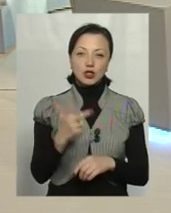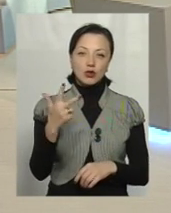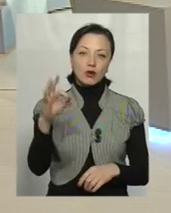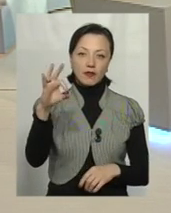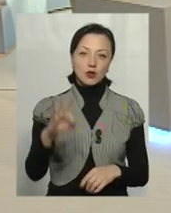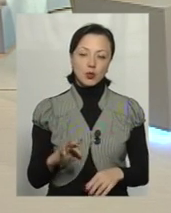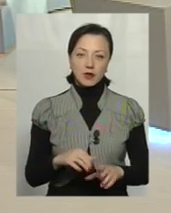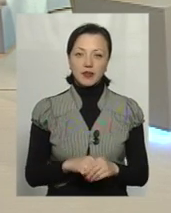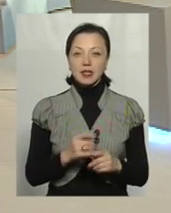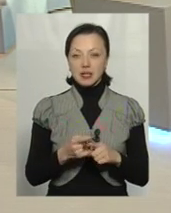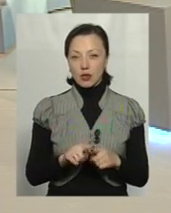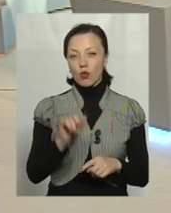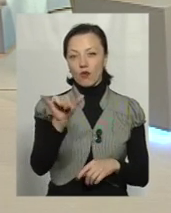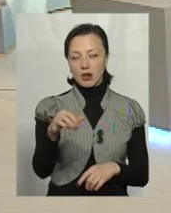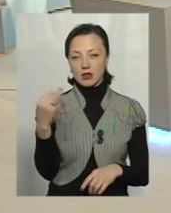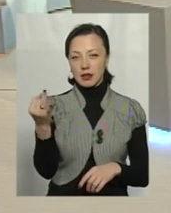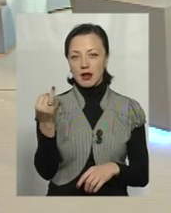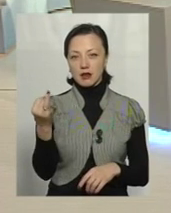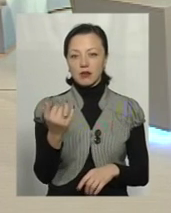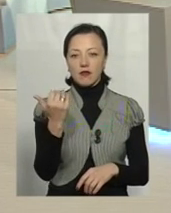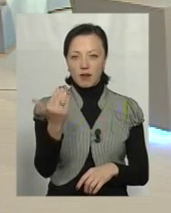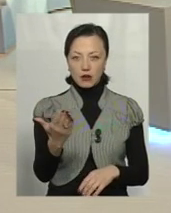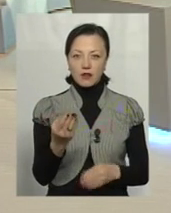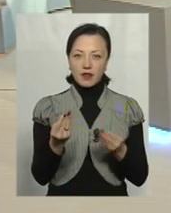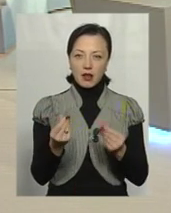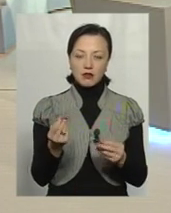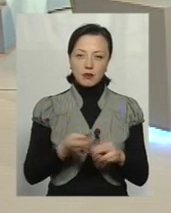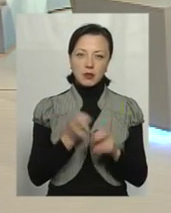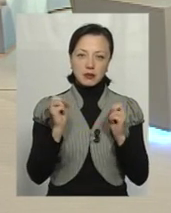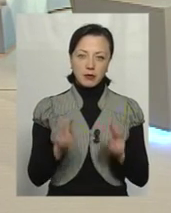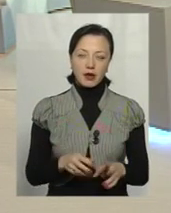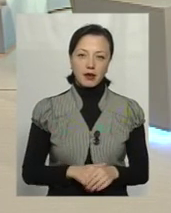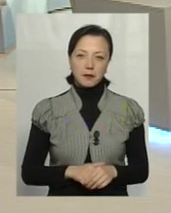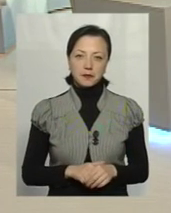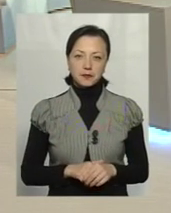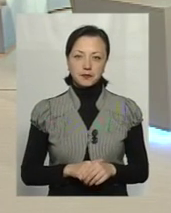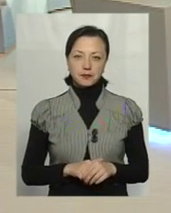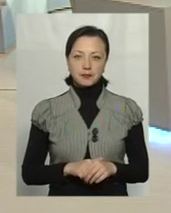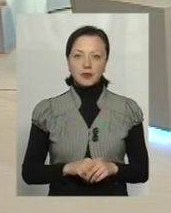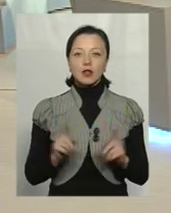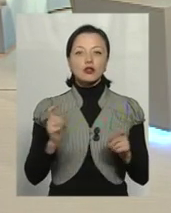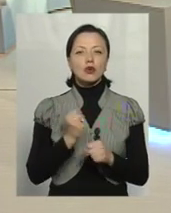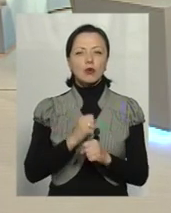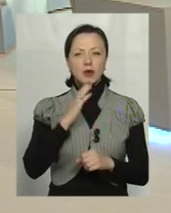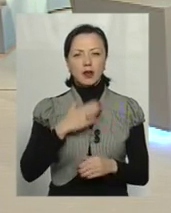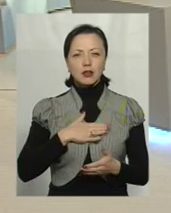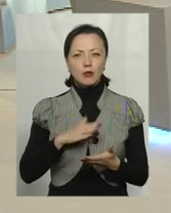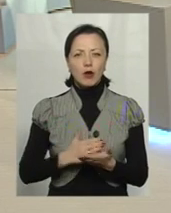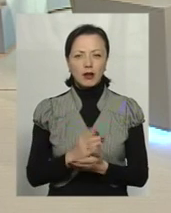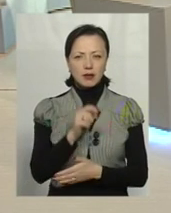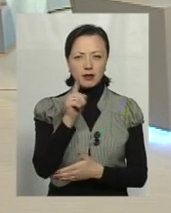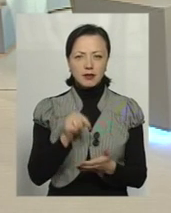% ВВП. Це у ваших же інтересах, вашої фінансової безпеки. Що роблять наші політики?